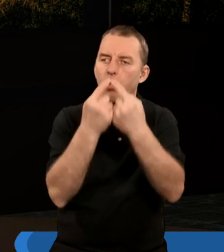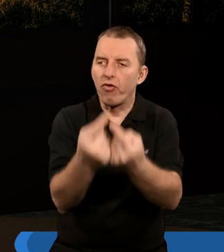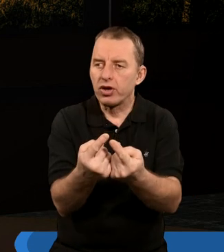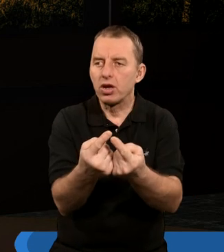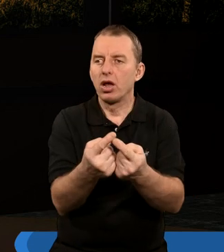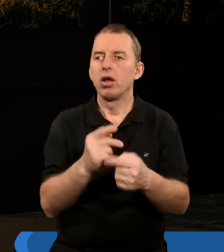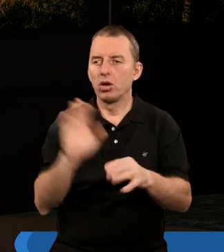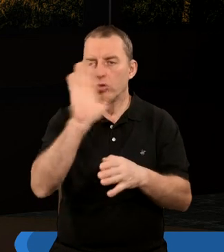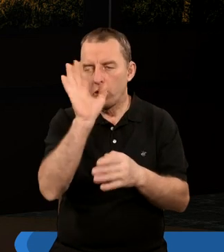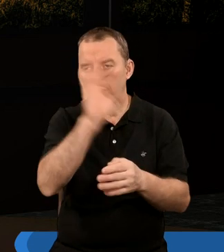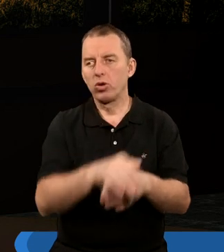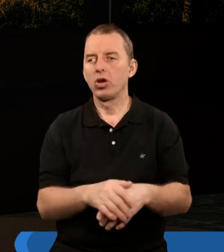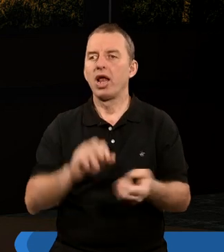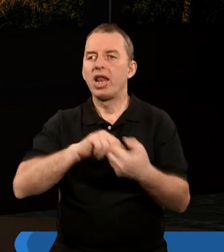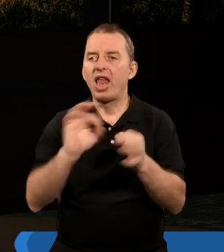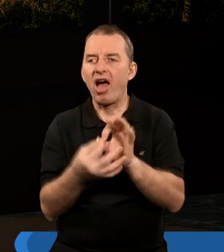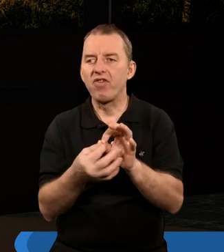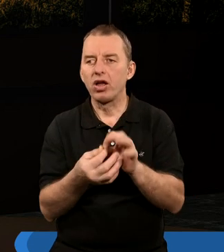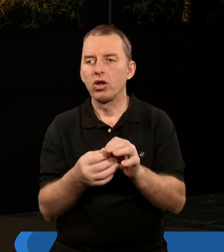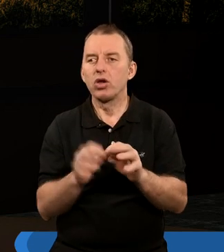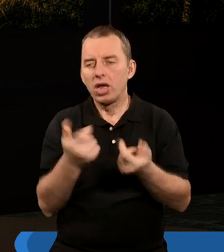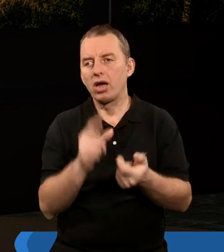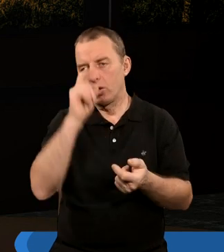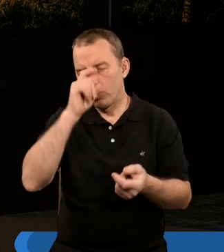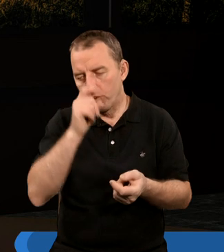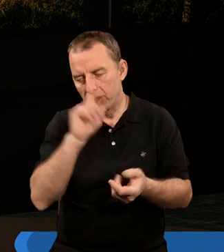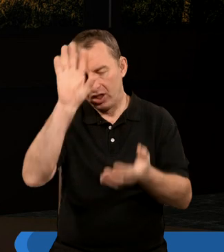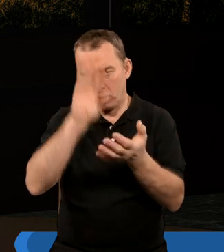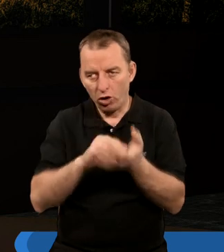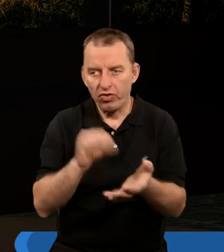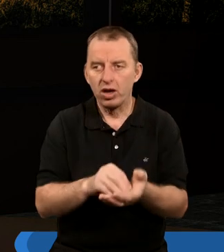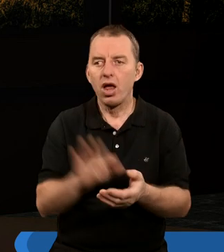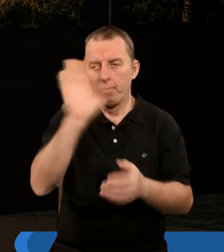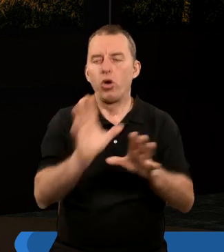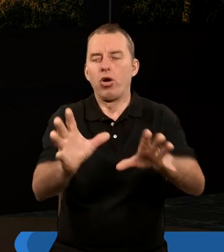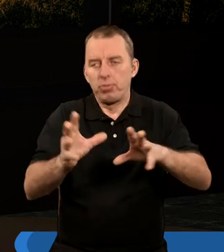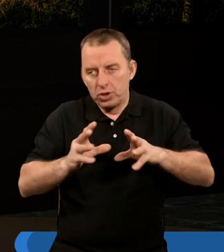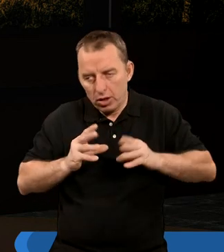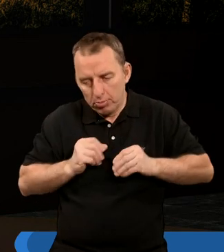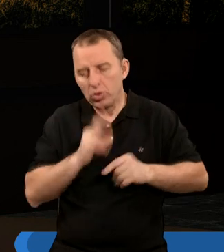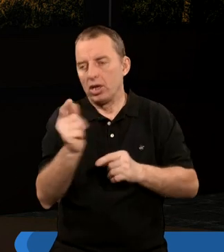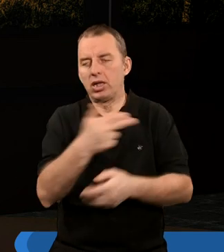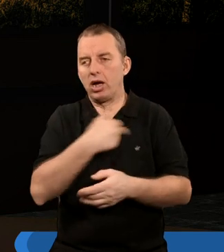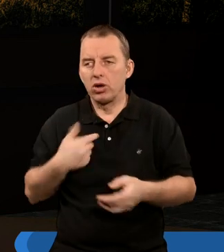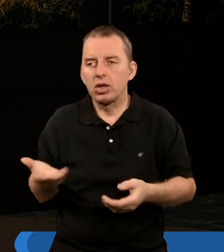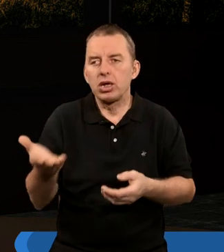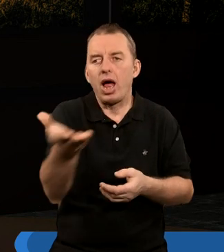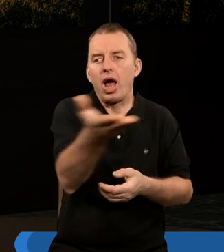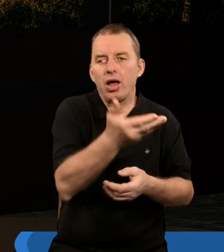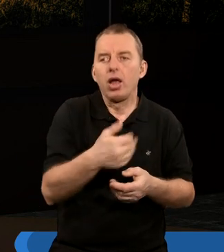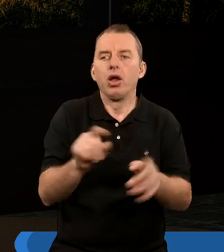po prostu podążyć na drogą Bożą, nawet jeśli to będą jakieś trudne doświadczenia, to Pan Bóg przyjmuje każdego z nas i